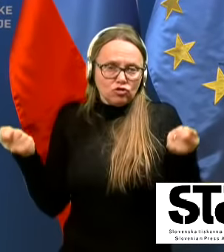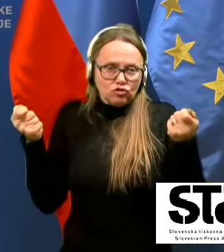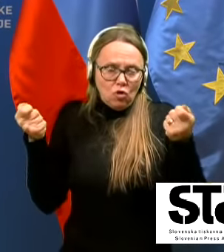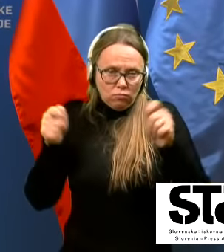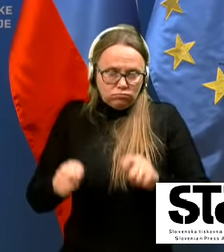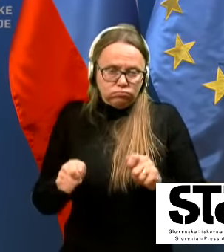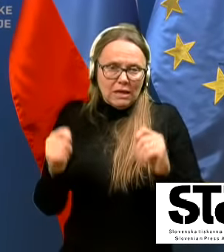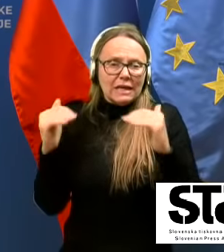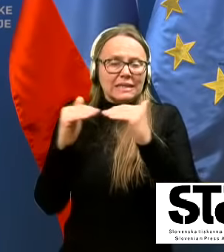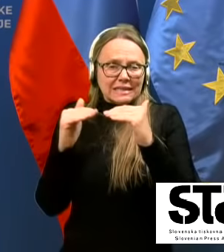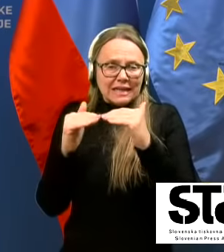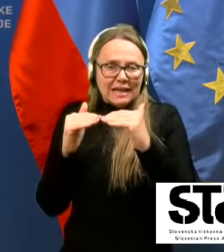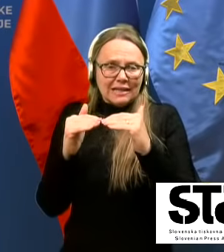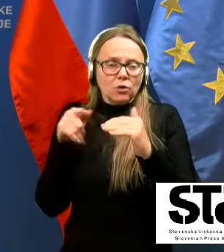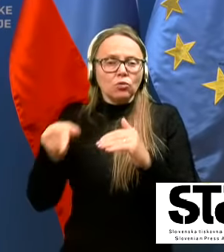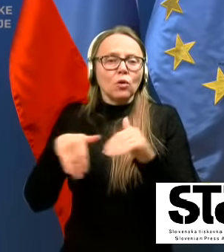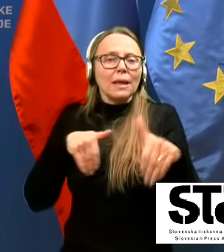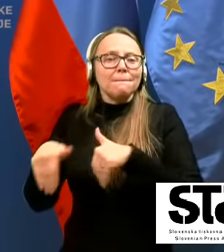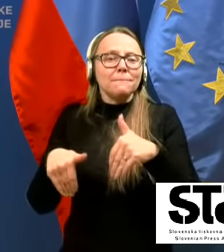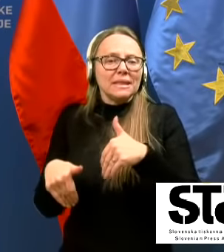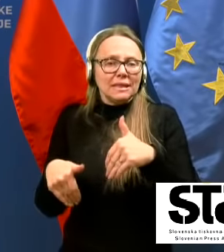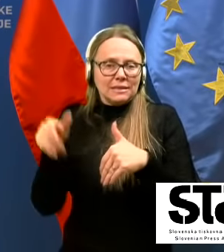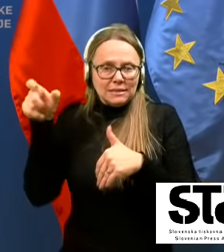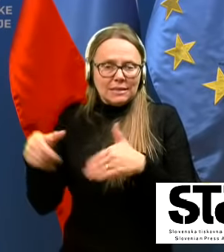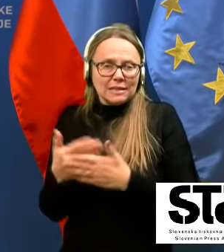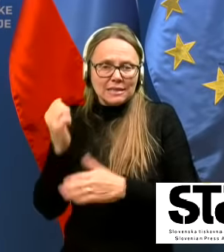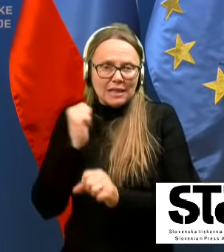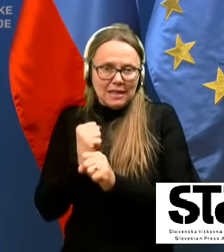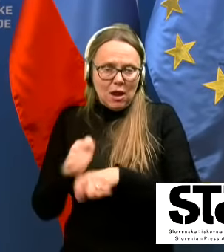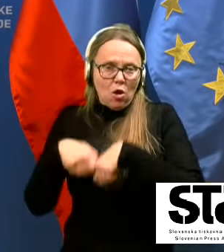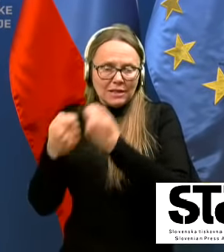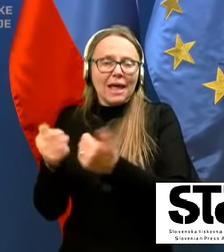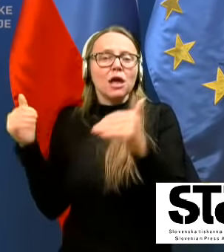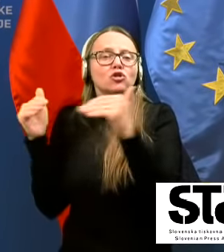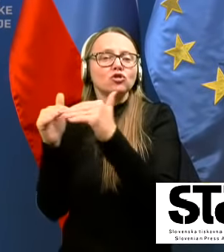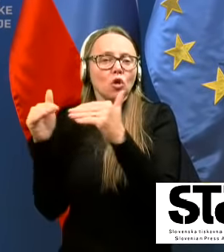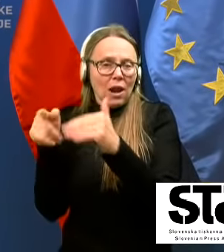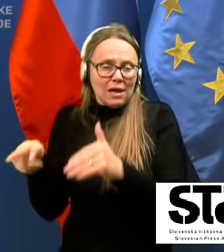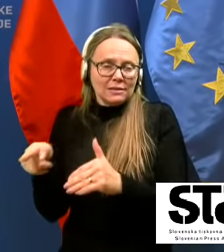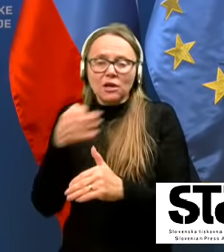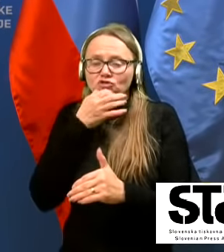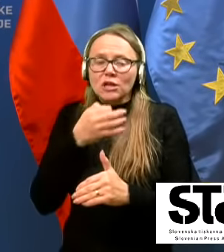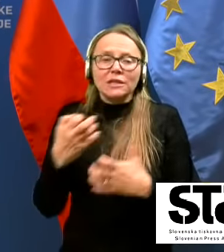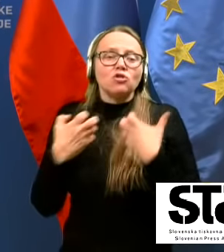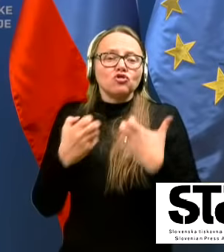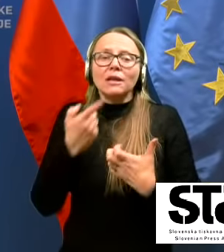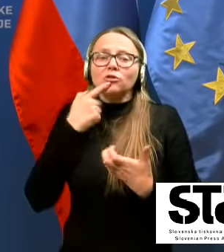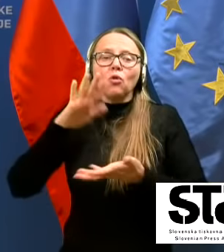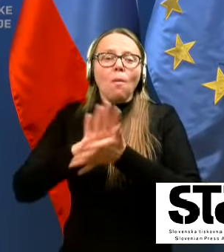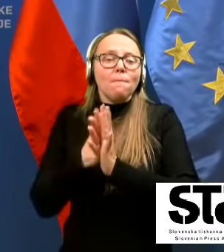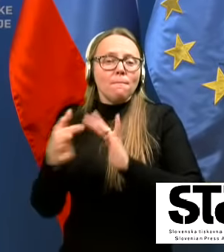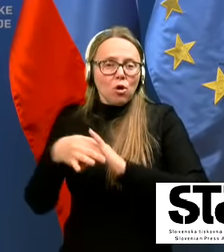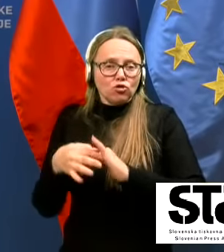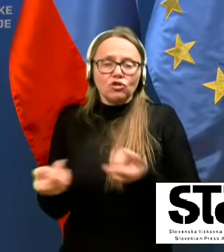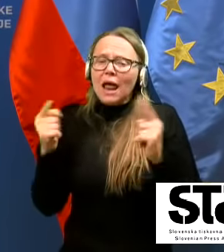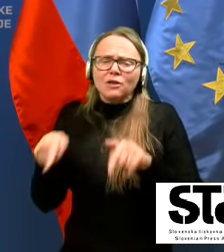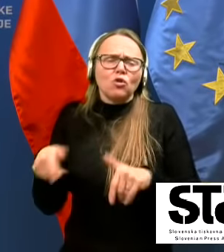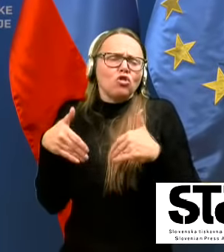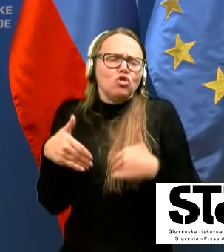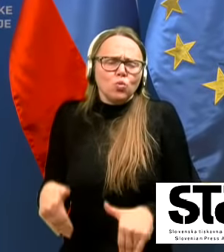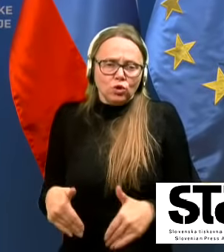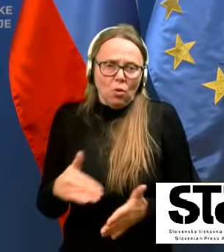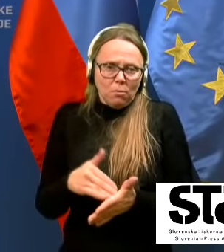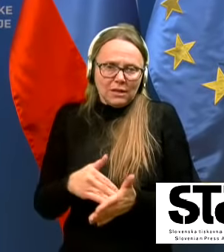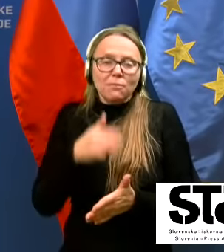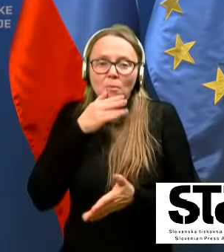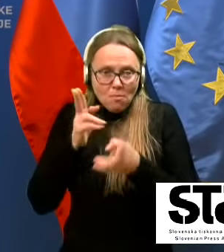minister za delo. Torej, vkolikor se želi nekdo poročiti ali pa je to nujno potreba, bo to